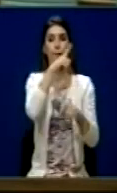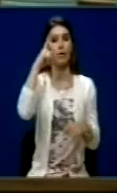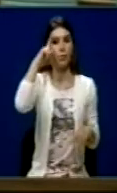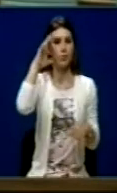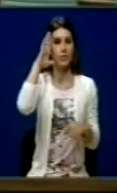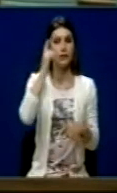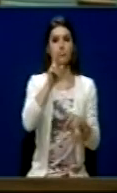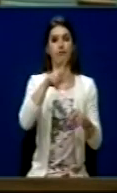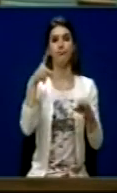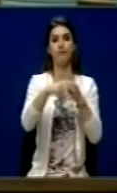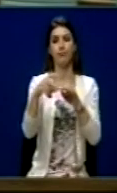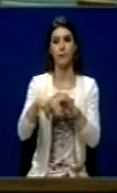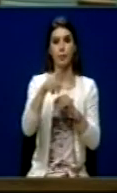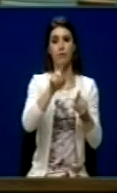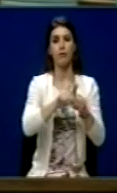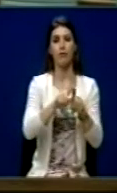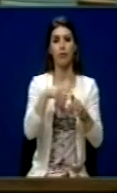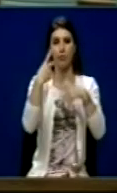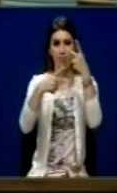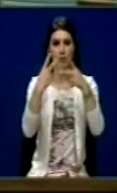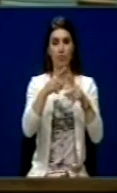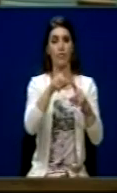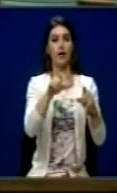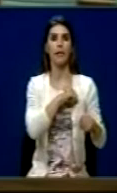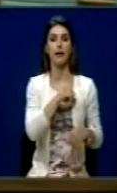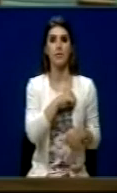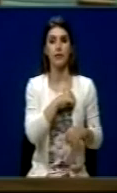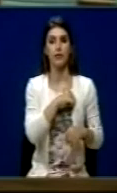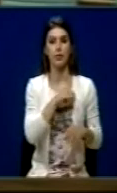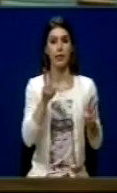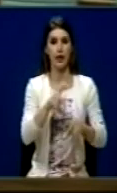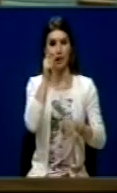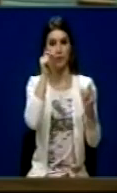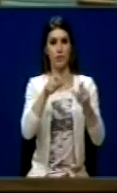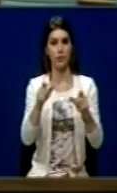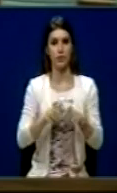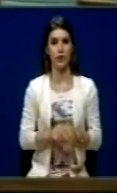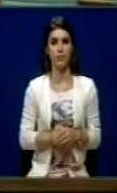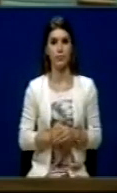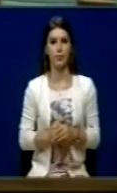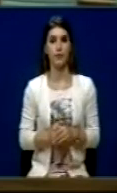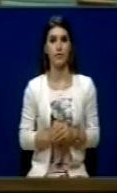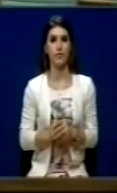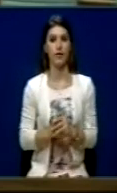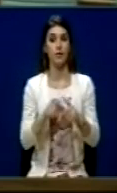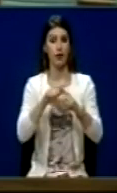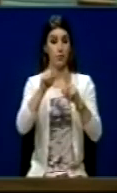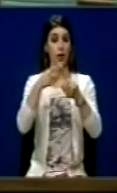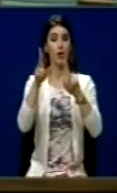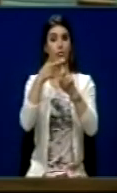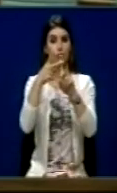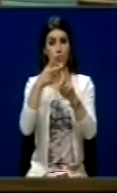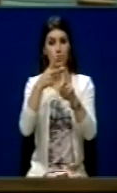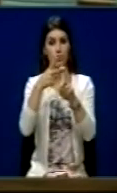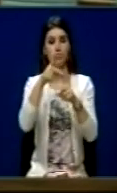ndalëj ekzekutivit të Kosovës interesimin për të drejtë atë shqiptarëve që e toj njështë Kosovës. Qështja e dy që lidhën me këndryshim kushtetut e